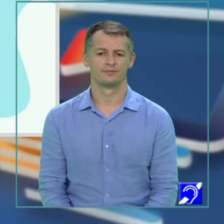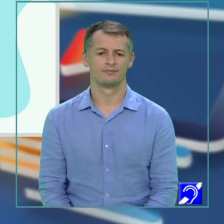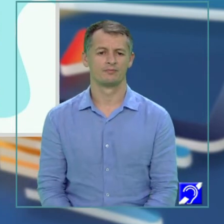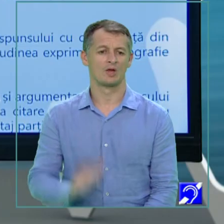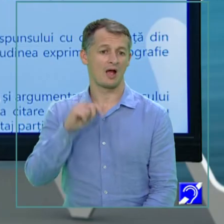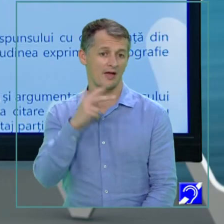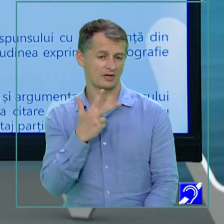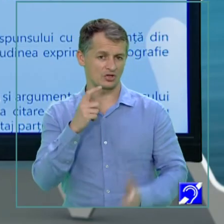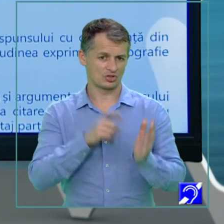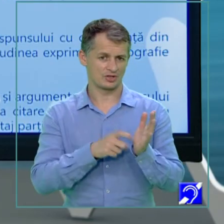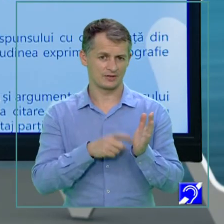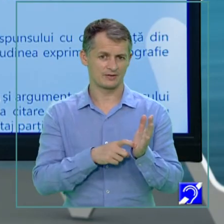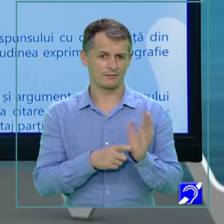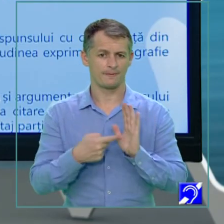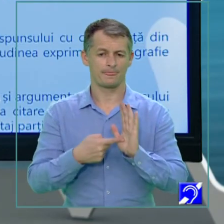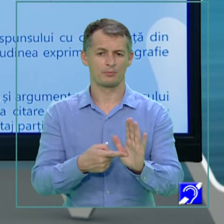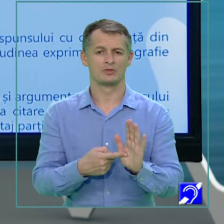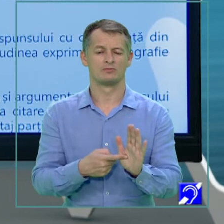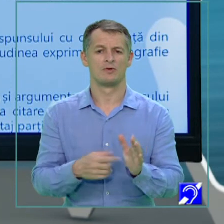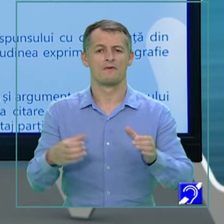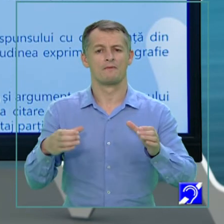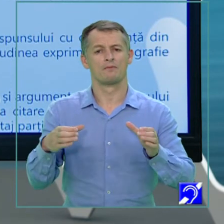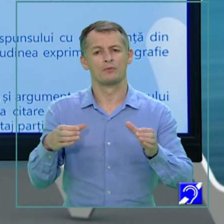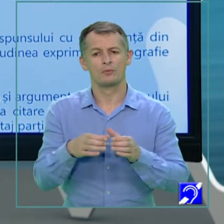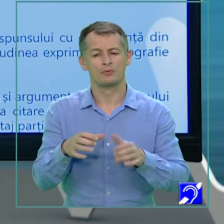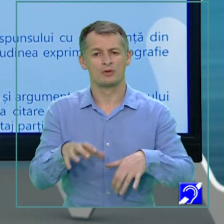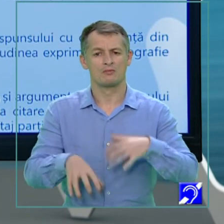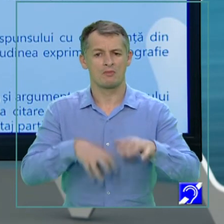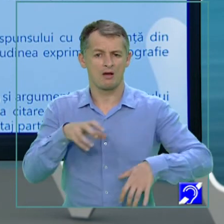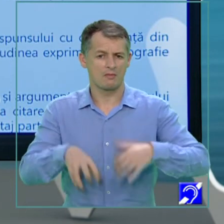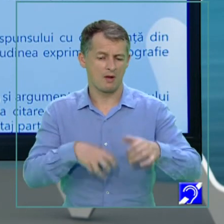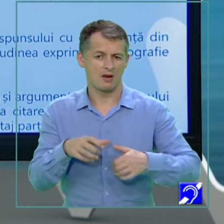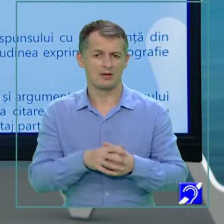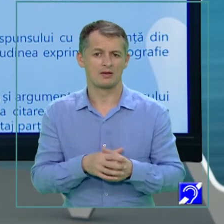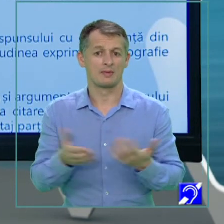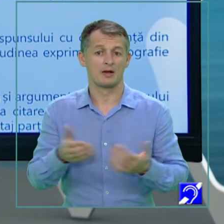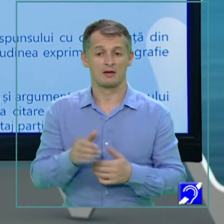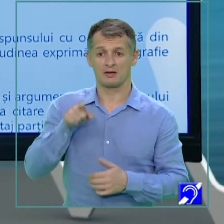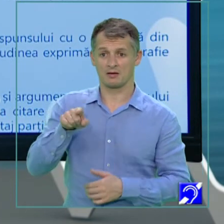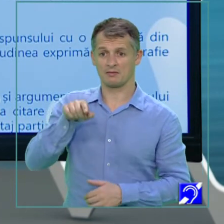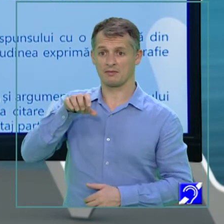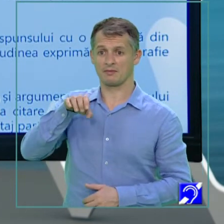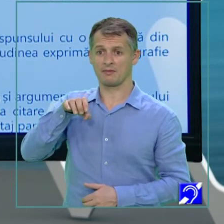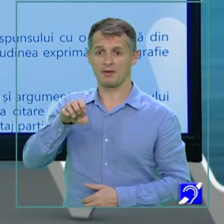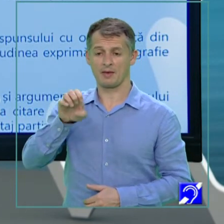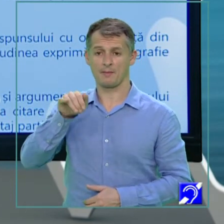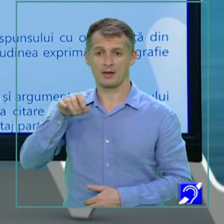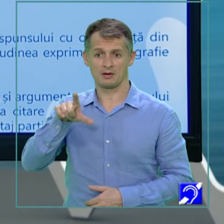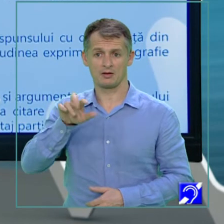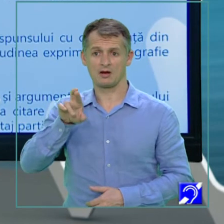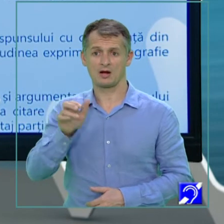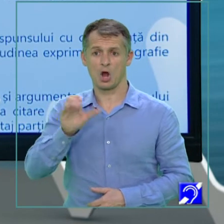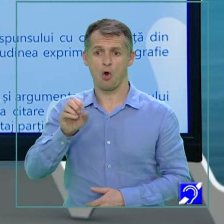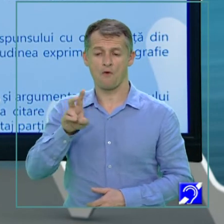a treia, precizează tipul de mamifere pe care Emil Racoviță mărturisește că nu l-a văzut în expediția sa, în ciuda